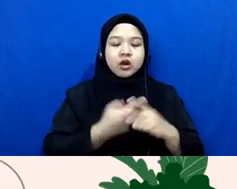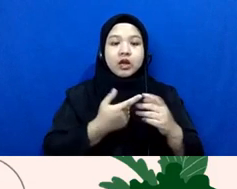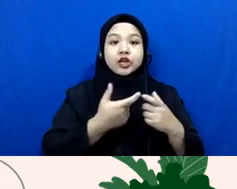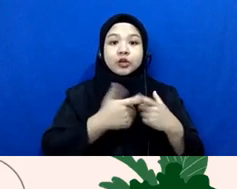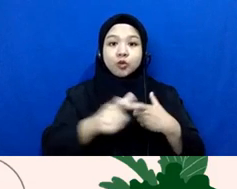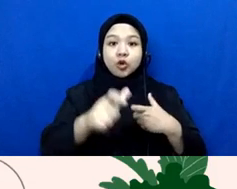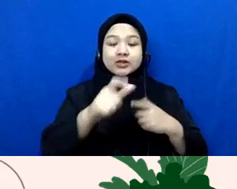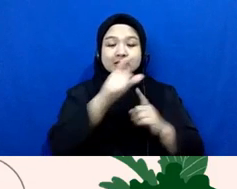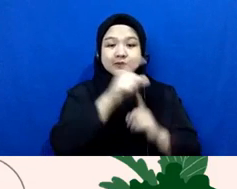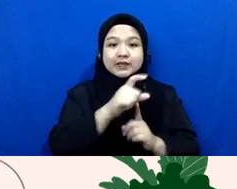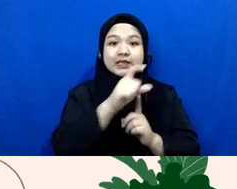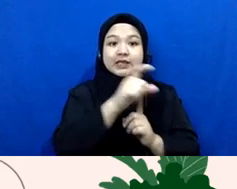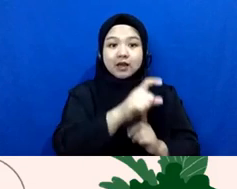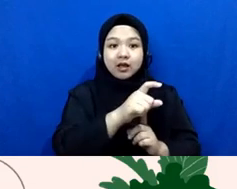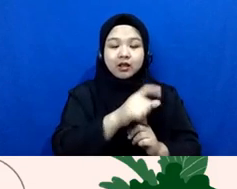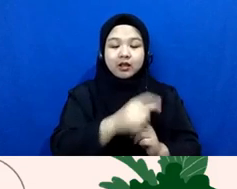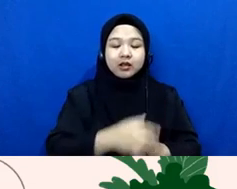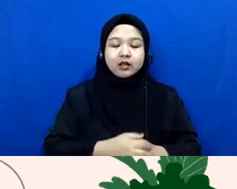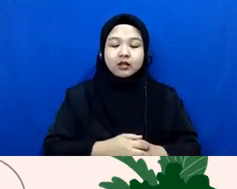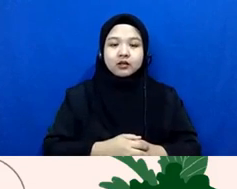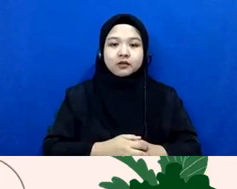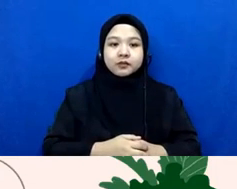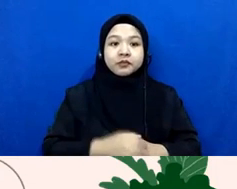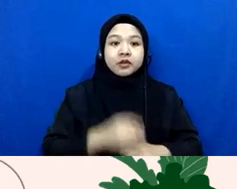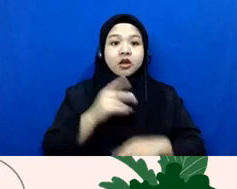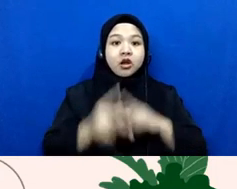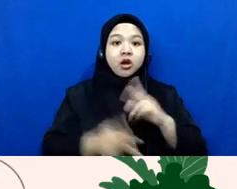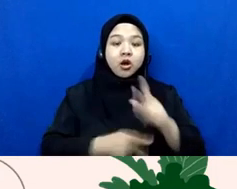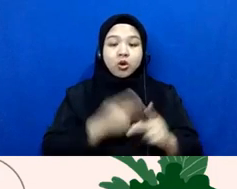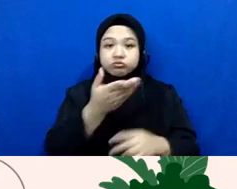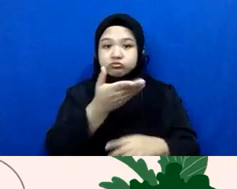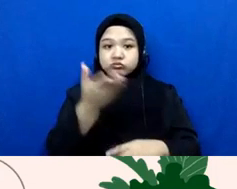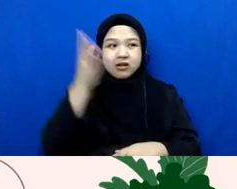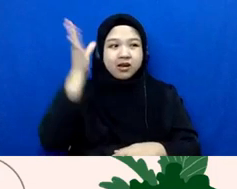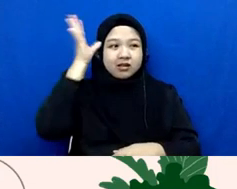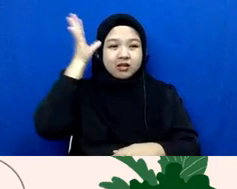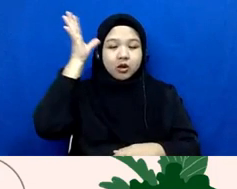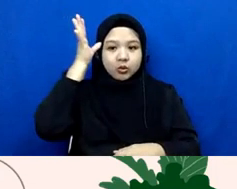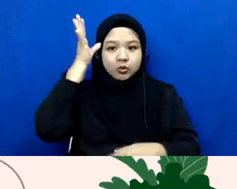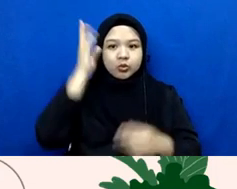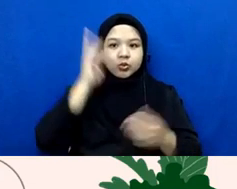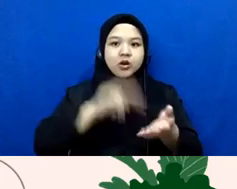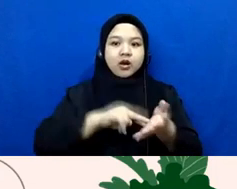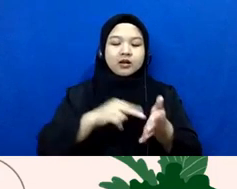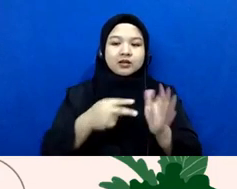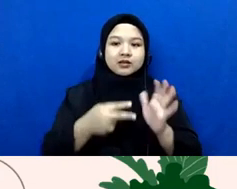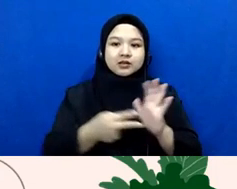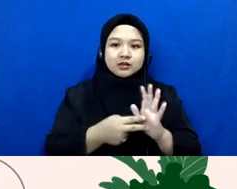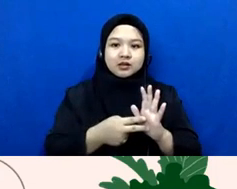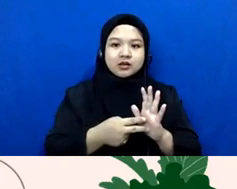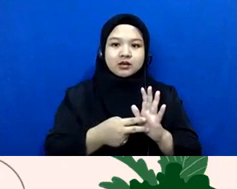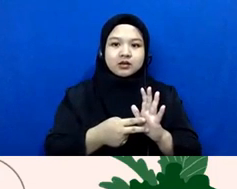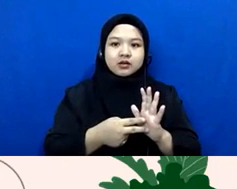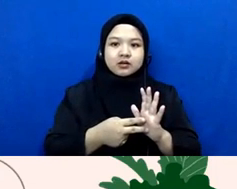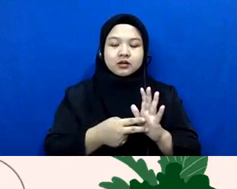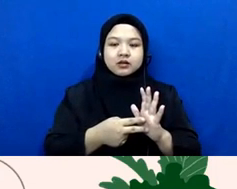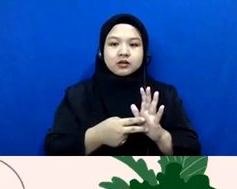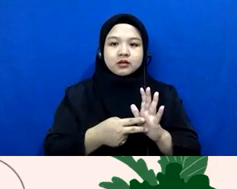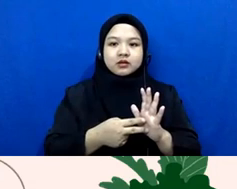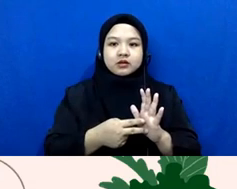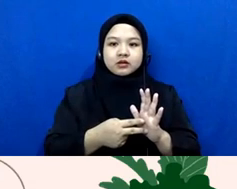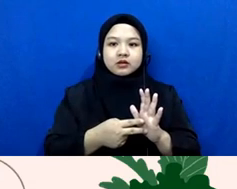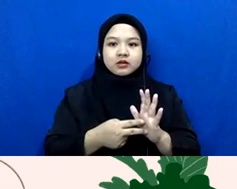penyidikan gitu kalau teman-teman tidak mengetahui ya teman-teman tadi yang saya apa sampaikan di depan